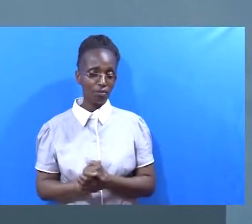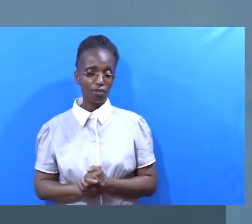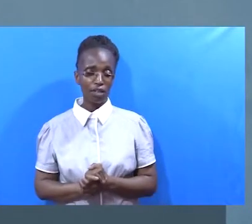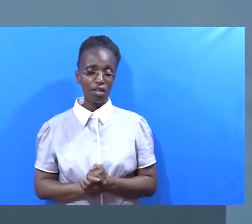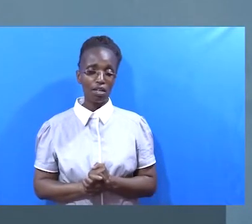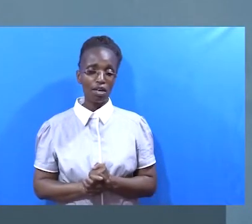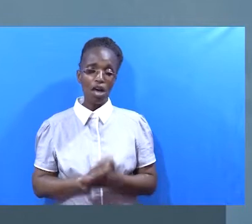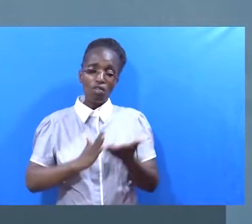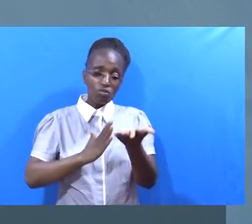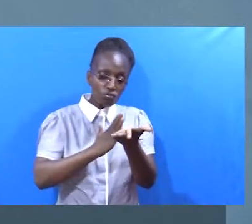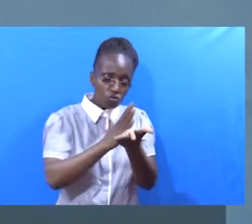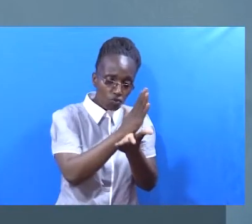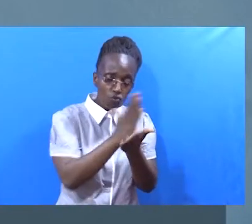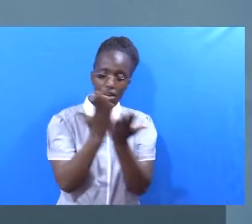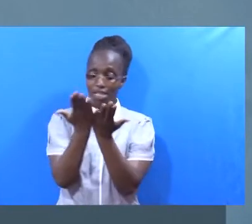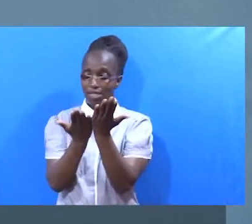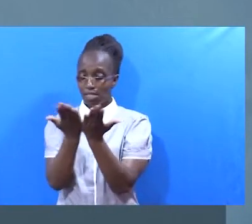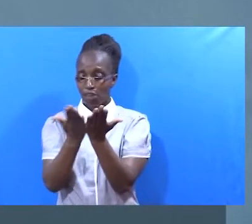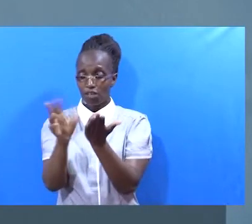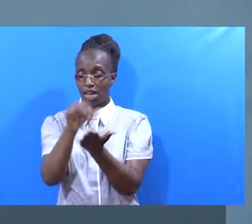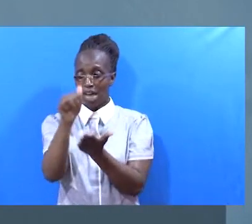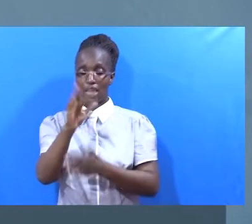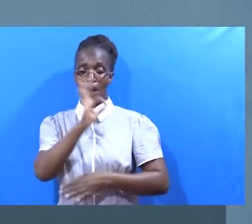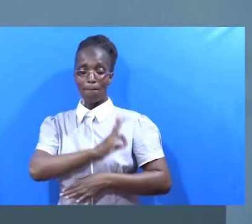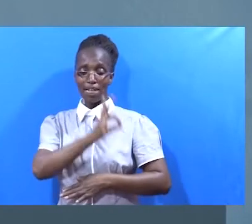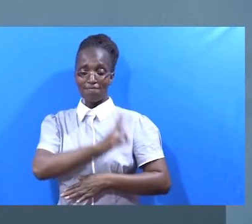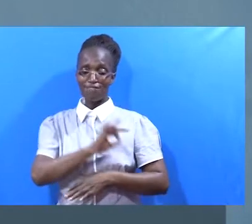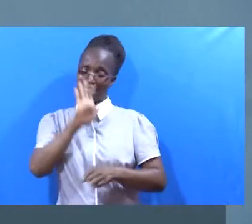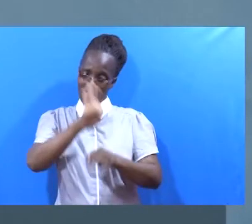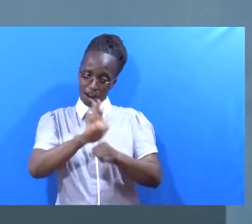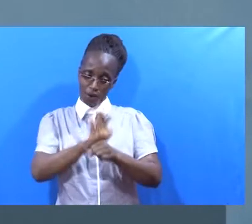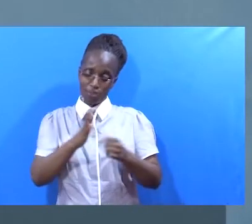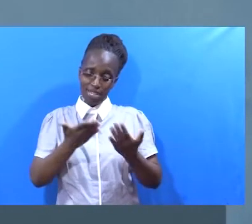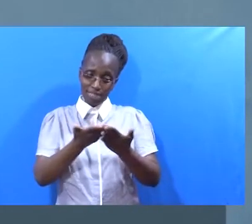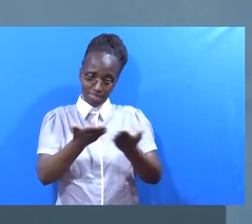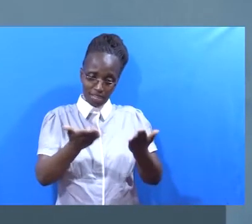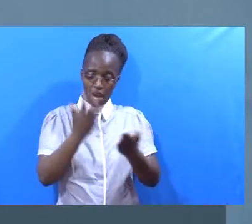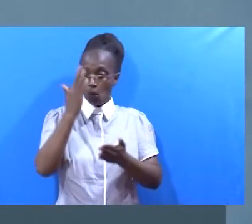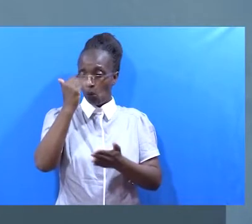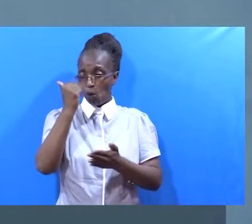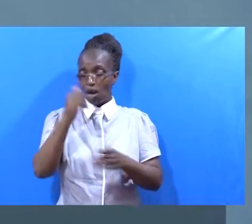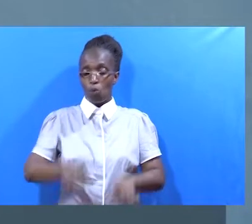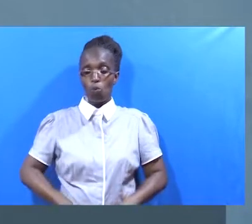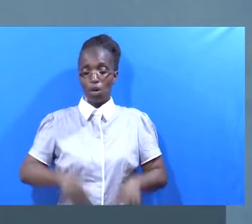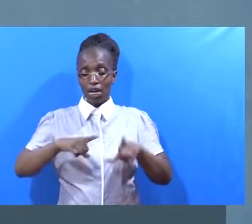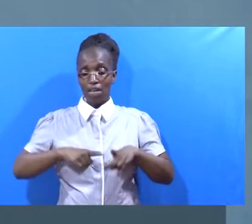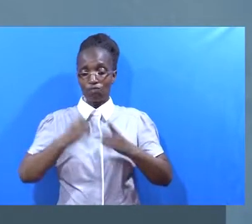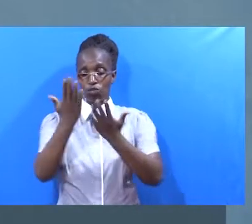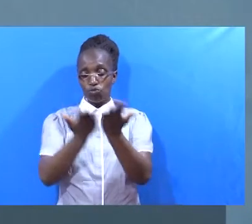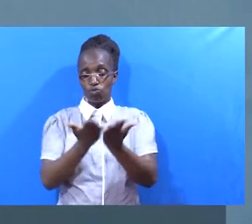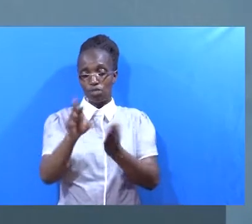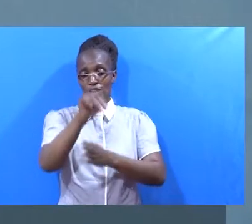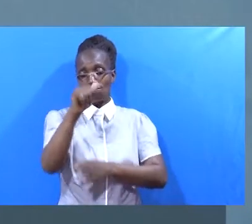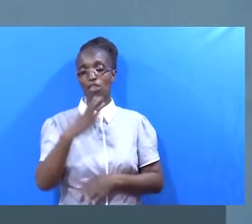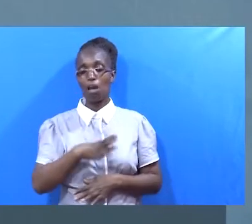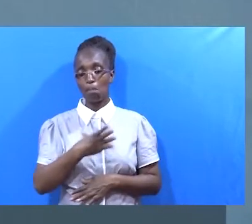Kule kutumika kwa wengine Inamanufaa kwa wengine Na katika ufami wa mungu Kwa mana tunaishi kwa ajili